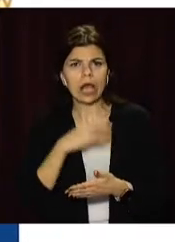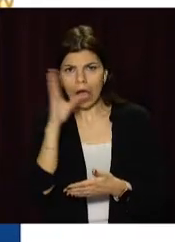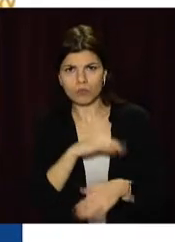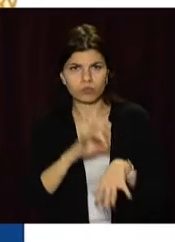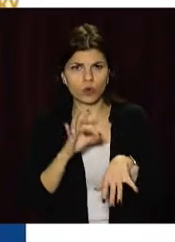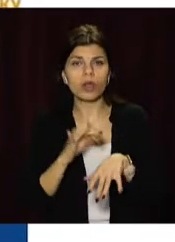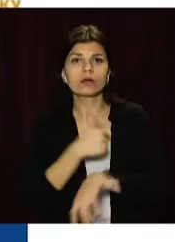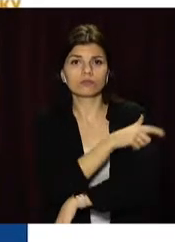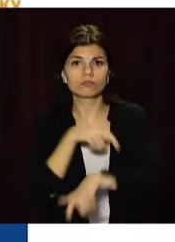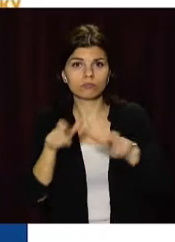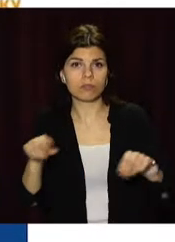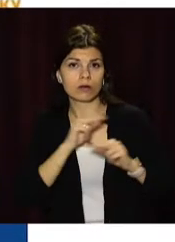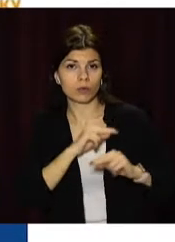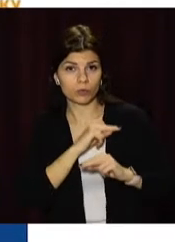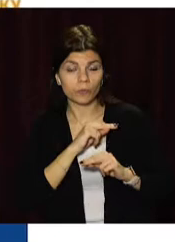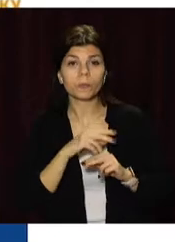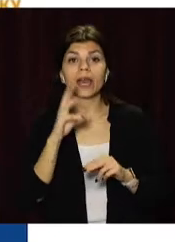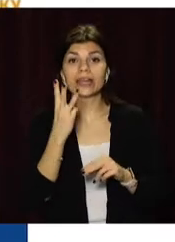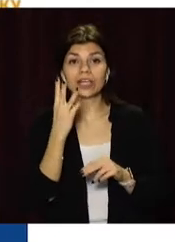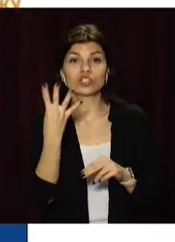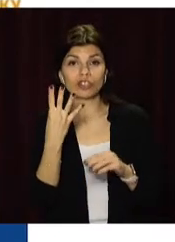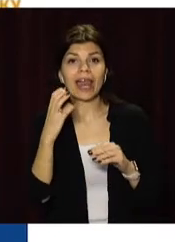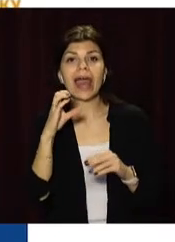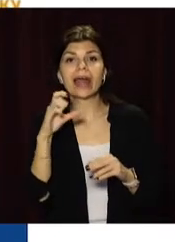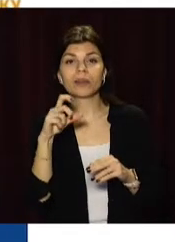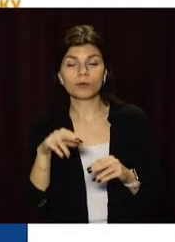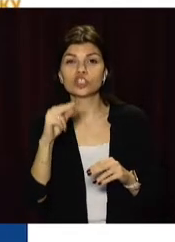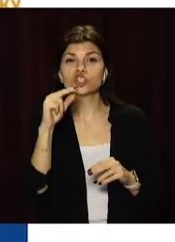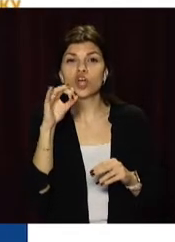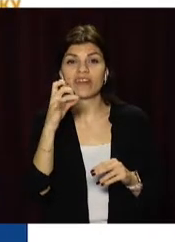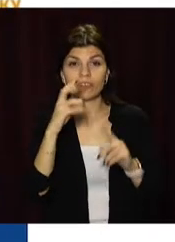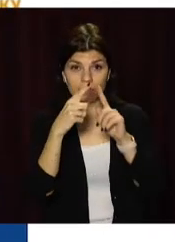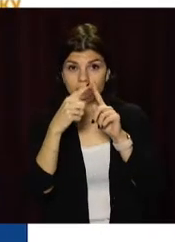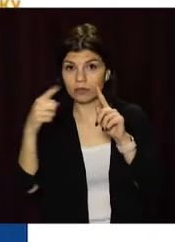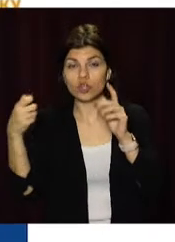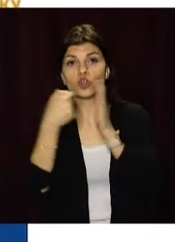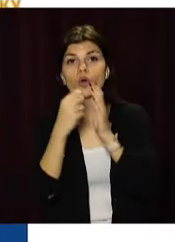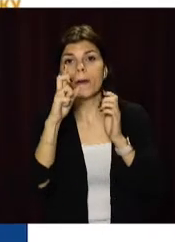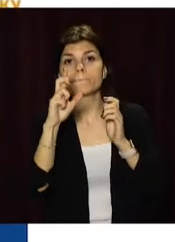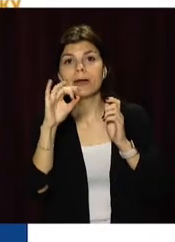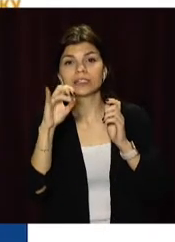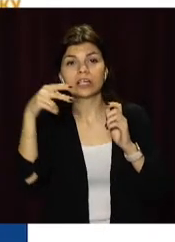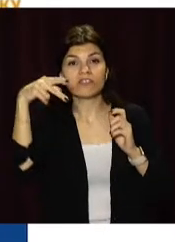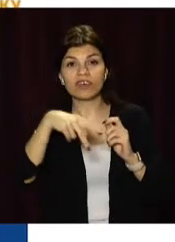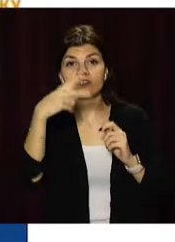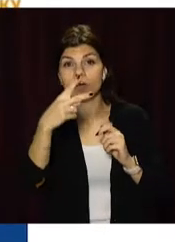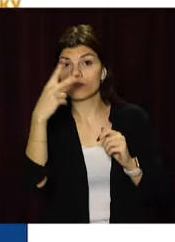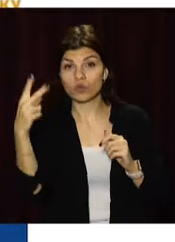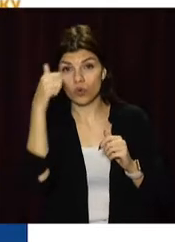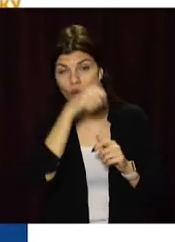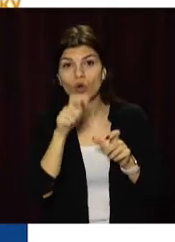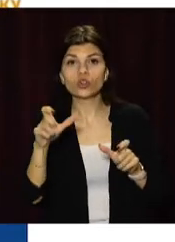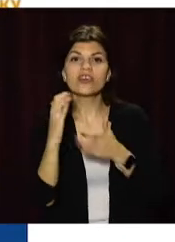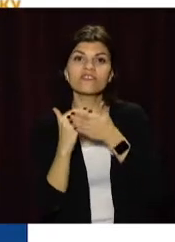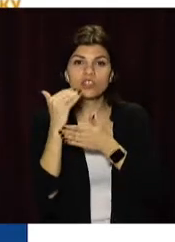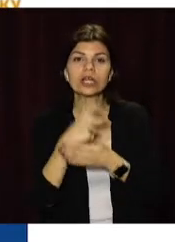і медпрацівників. На третьому та четвертому етапах з черпня 2021 по березень 2022 людей з